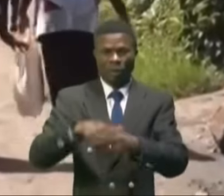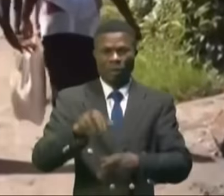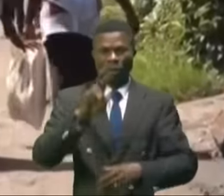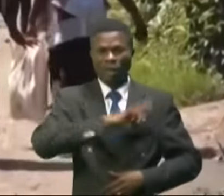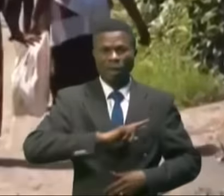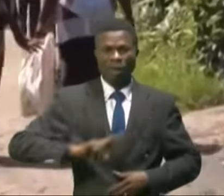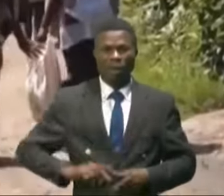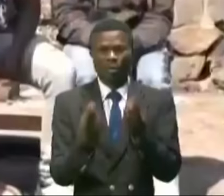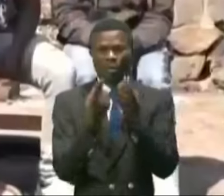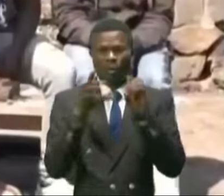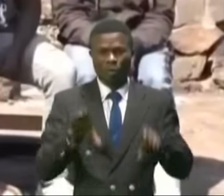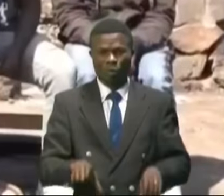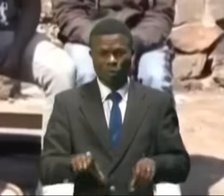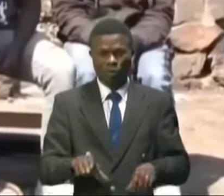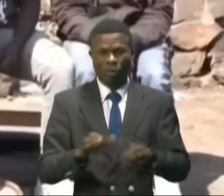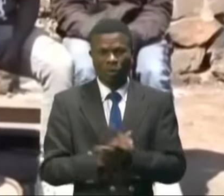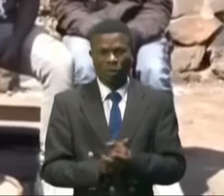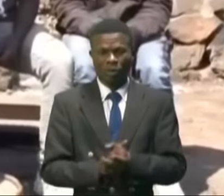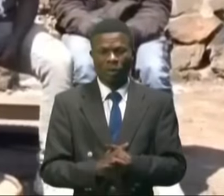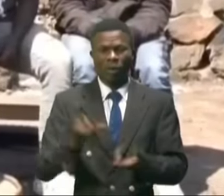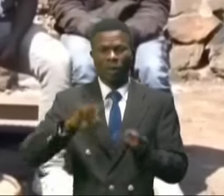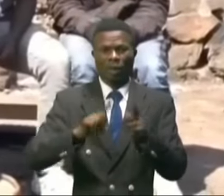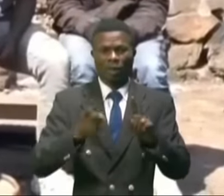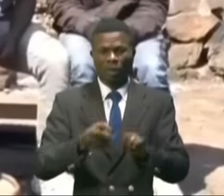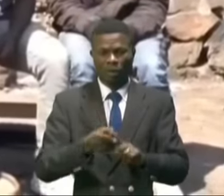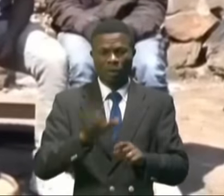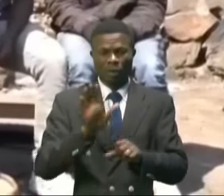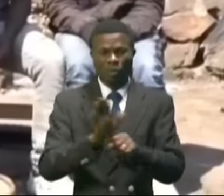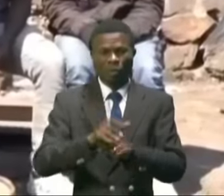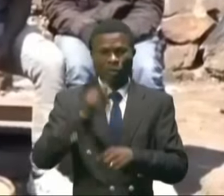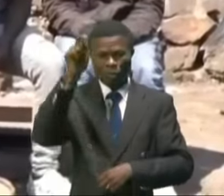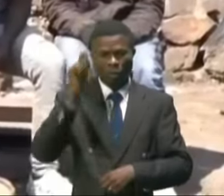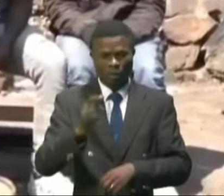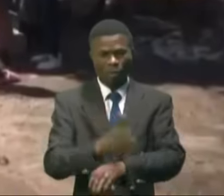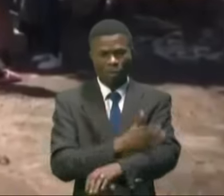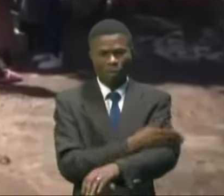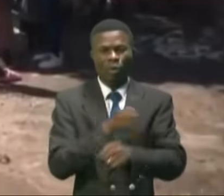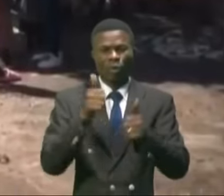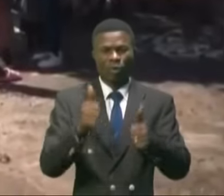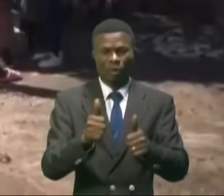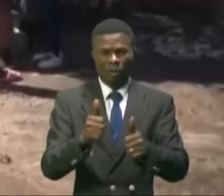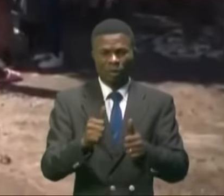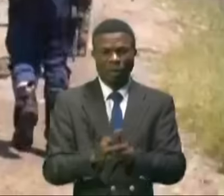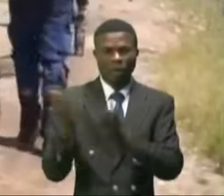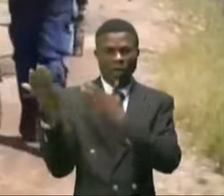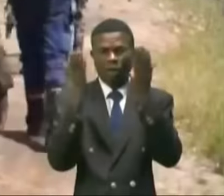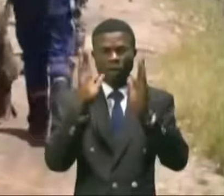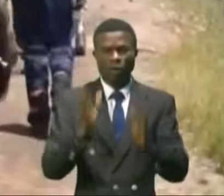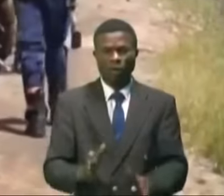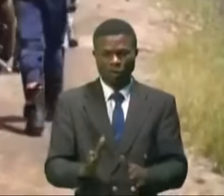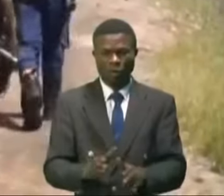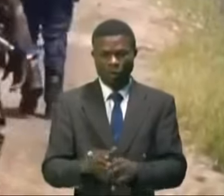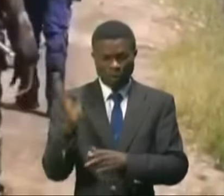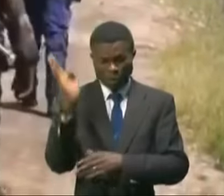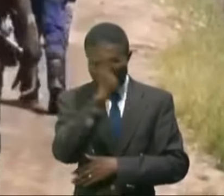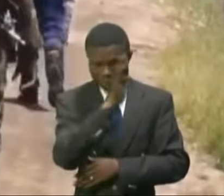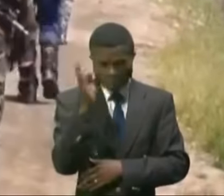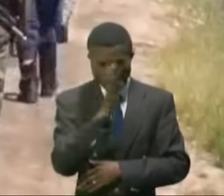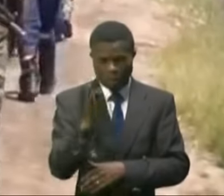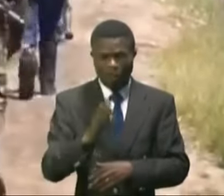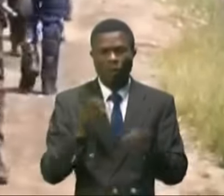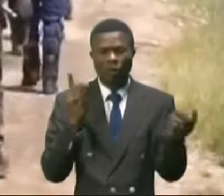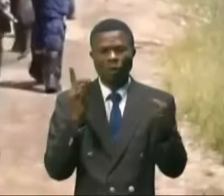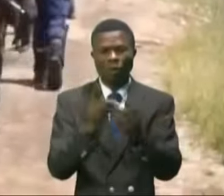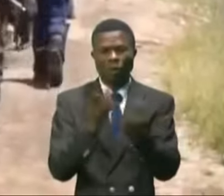démocratique du Congo. Les relations civiles aux militaires sont au bon fixe. Petits commerces, patrouilles, au rendez